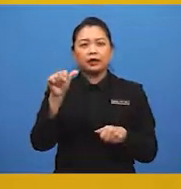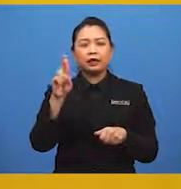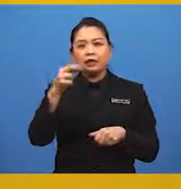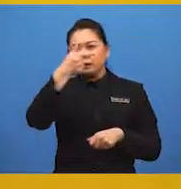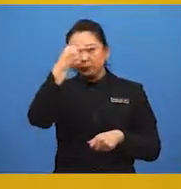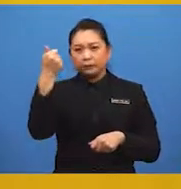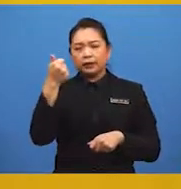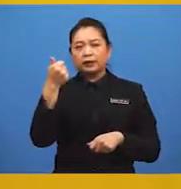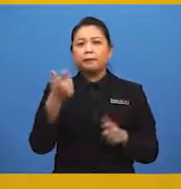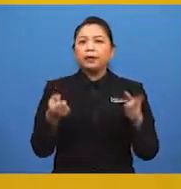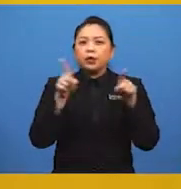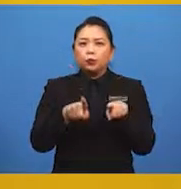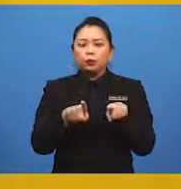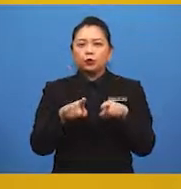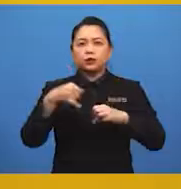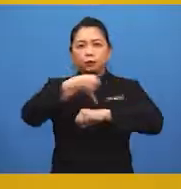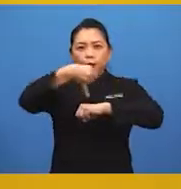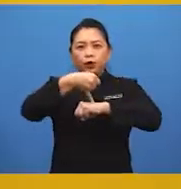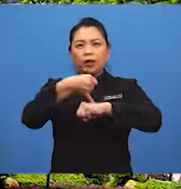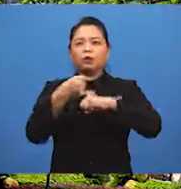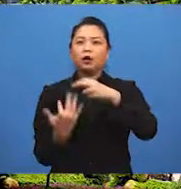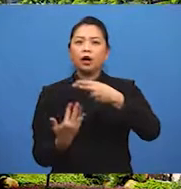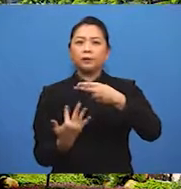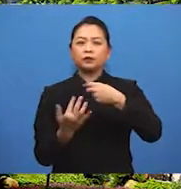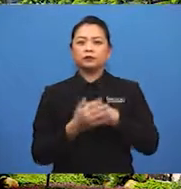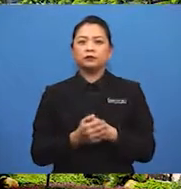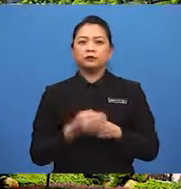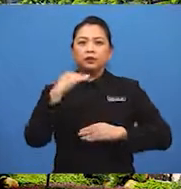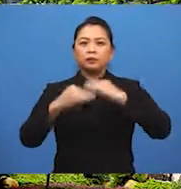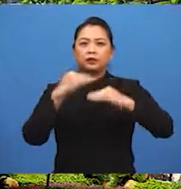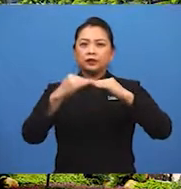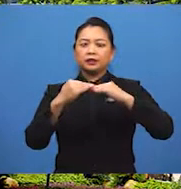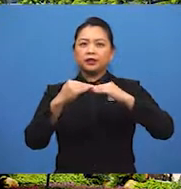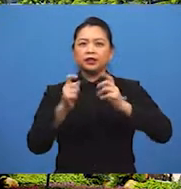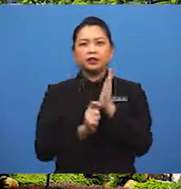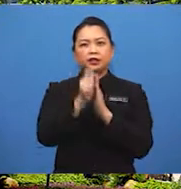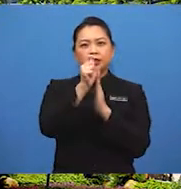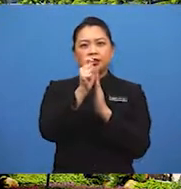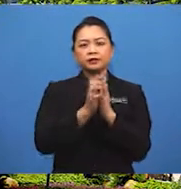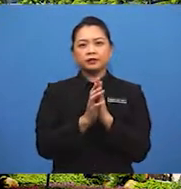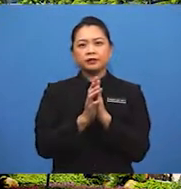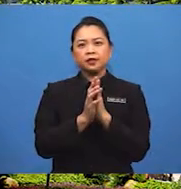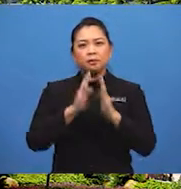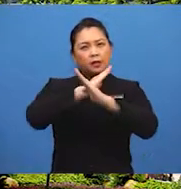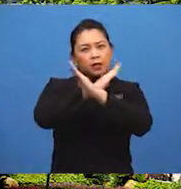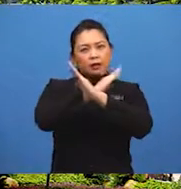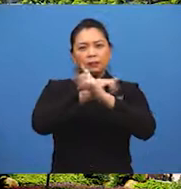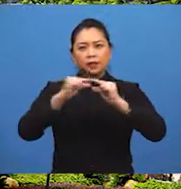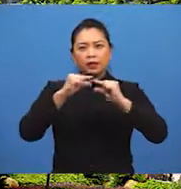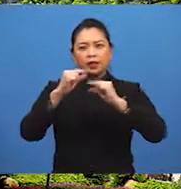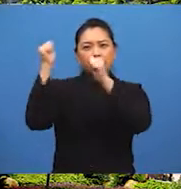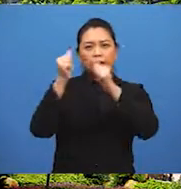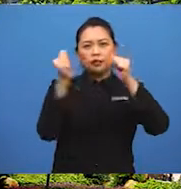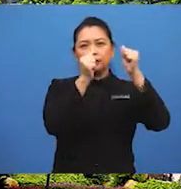menyebabkan berlakunya Pulau Haber. Bangunan-bangunan yang tinggi menghalang pergerakan